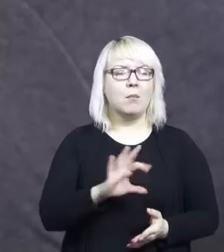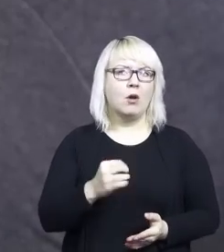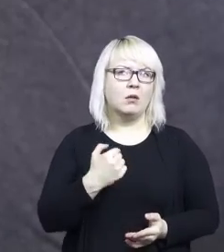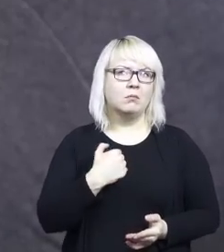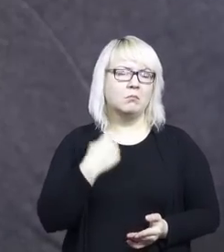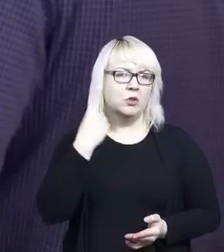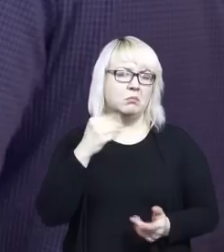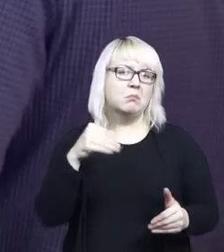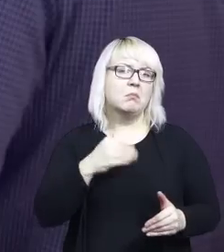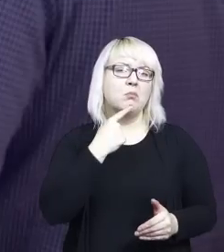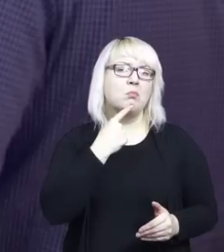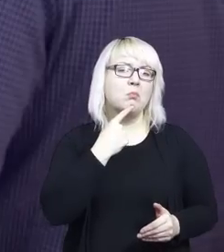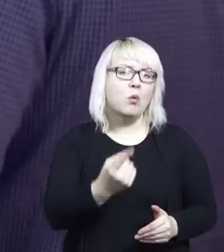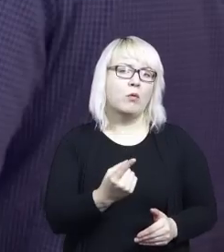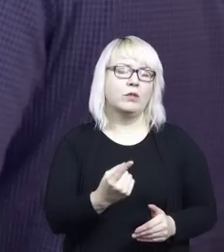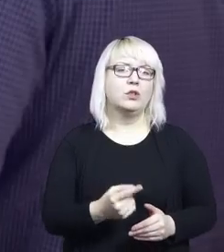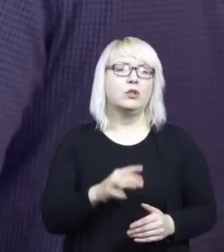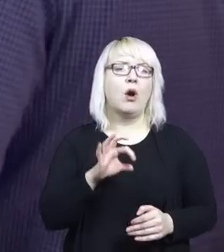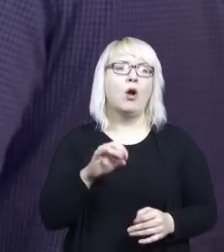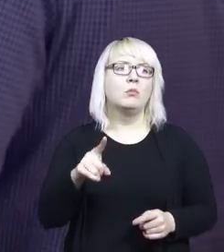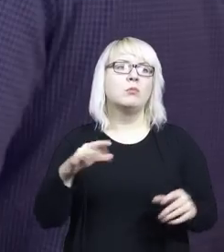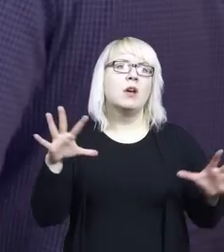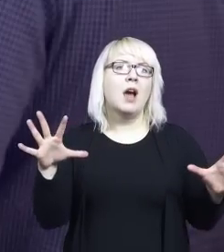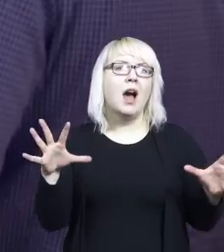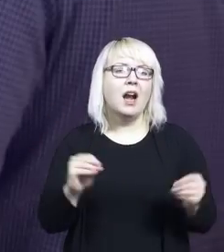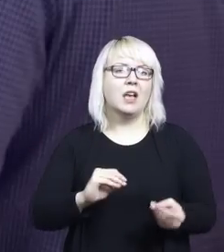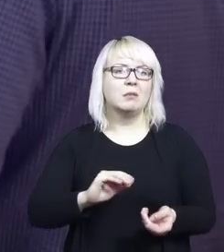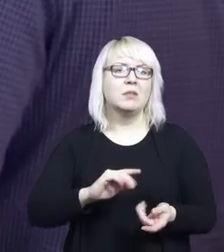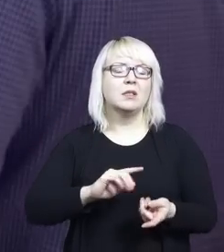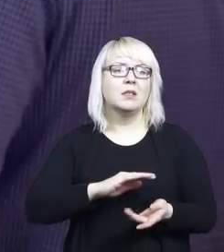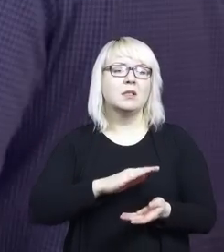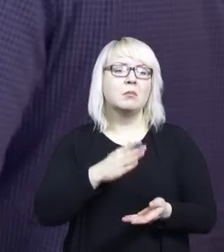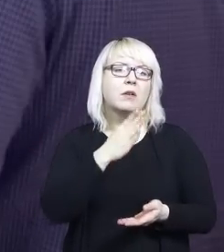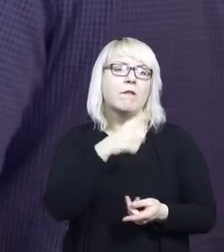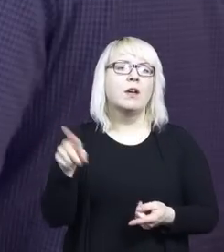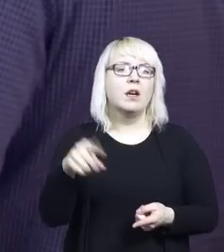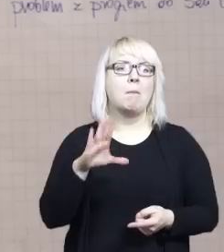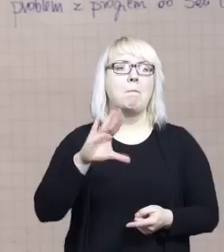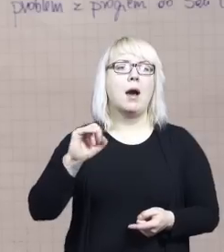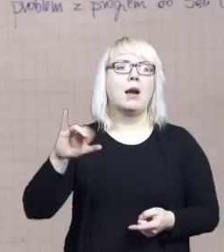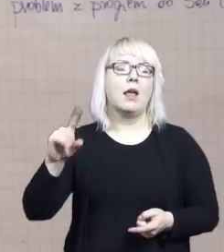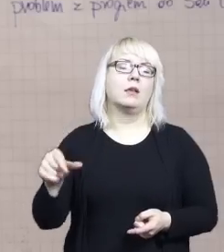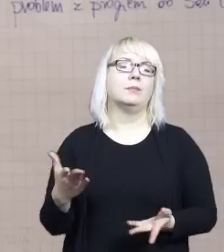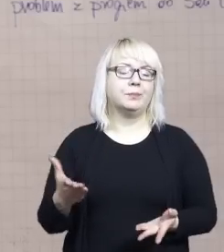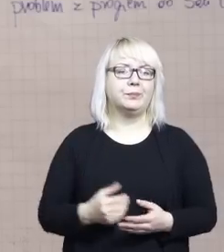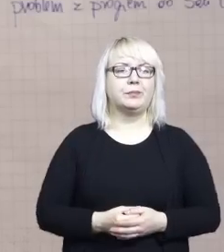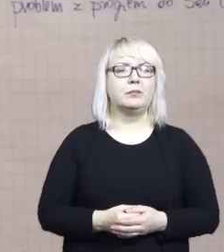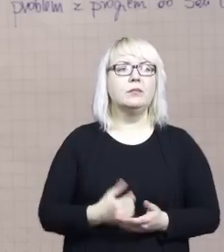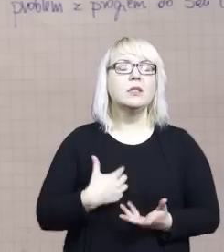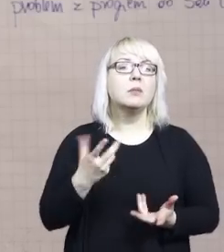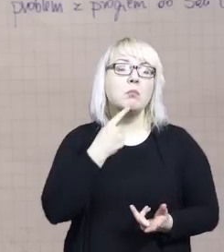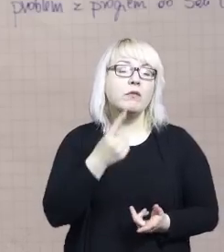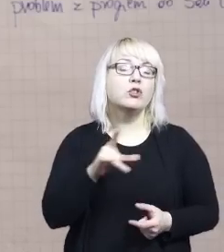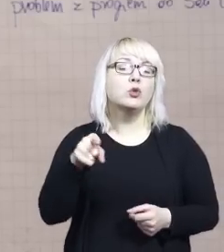kultury, żeby niepytować bariery. Chciałam tylko powiedzieć, że tutaj pojawiało się to określenie świat osób